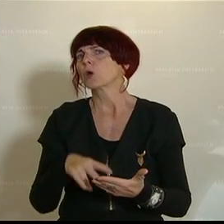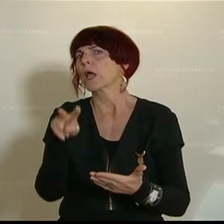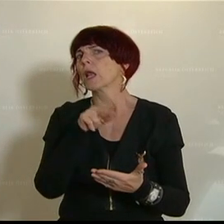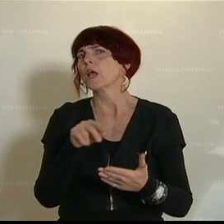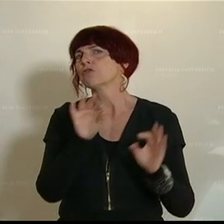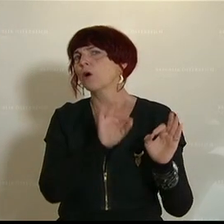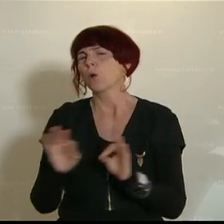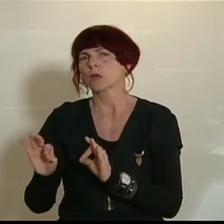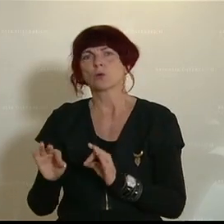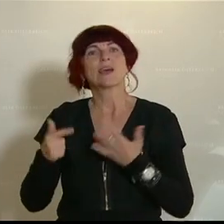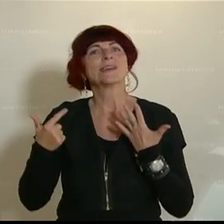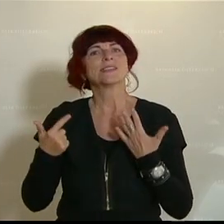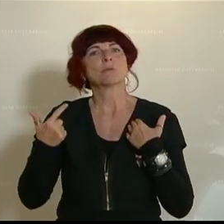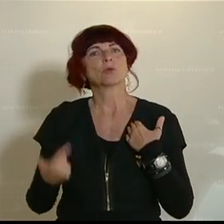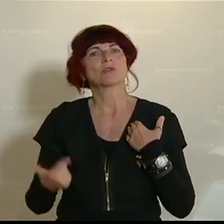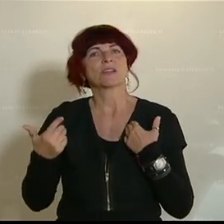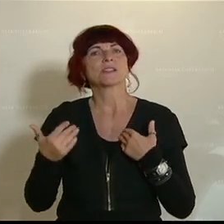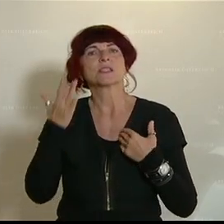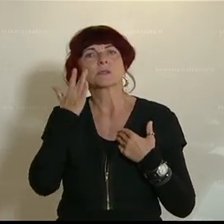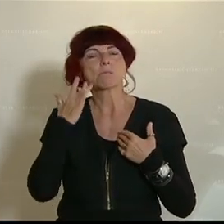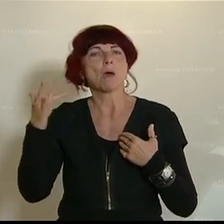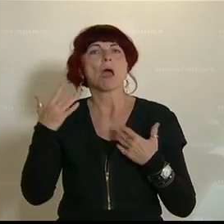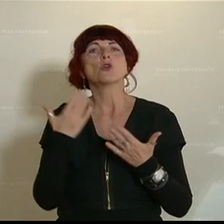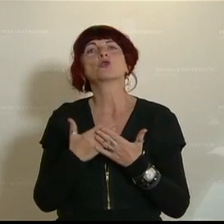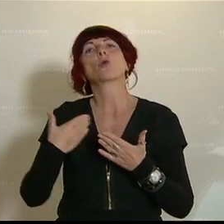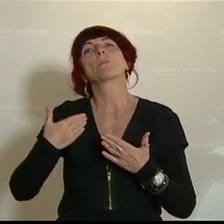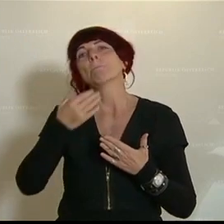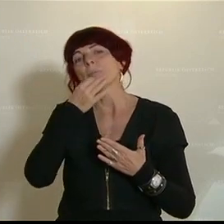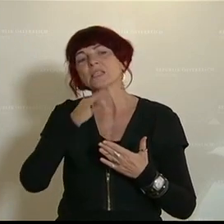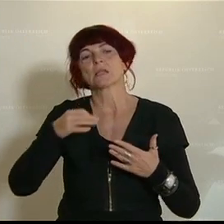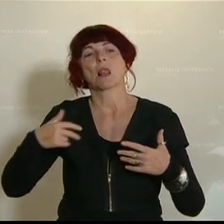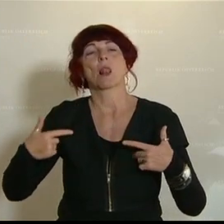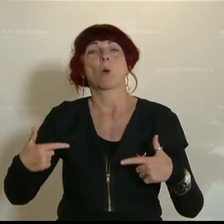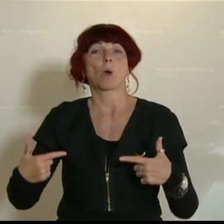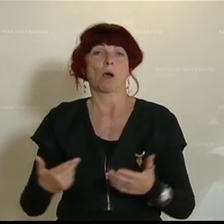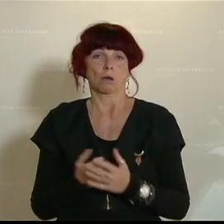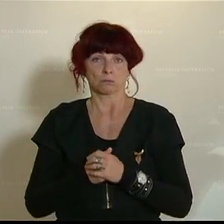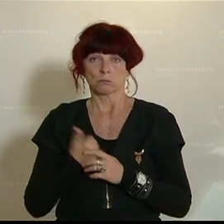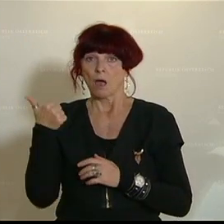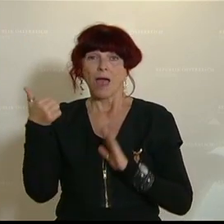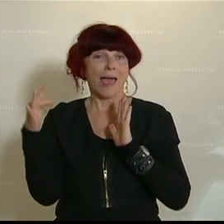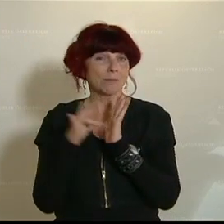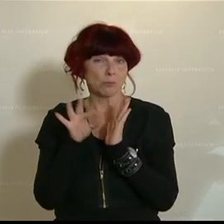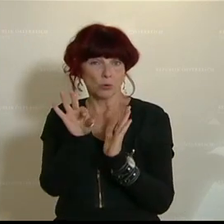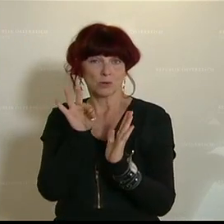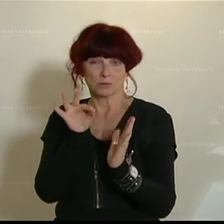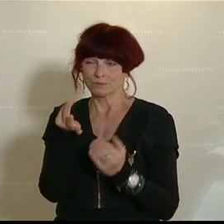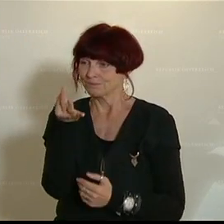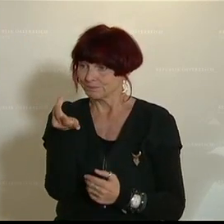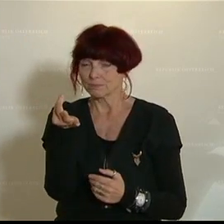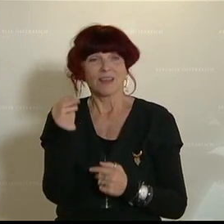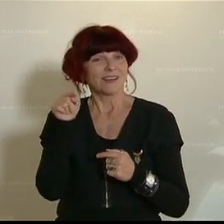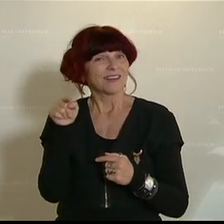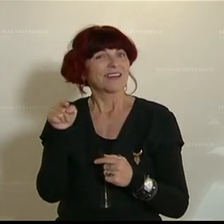27. Mai, die alles lockerer macht. Also nur einen Punkt da drinnen. Die